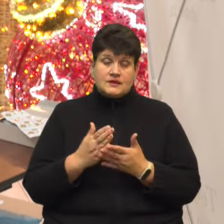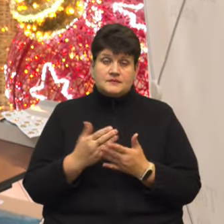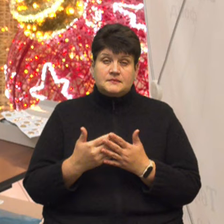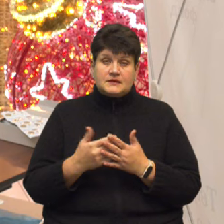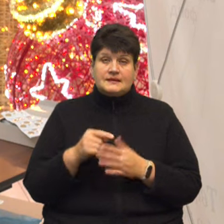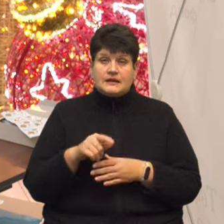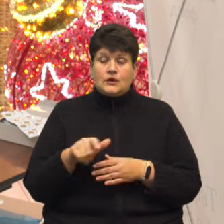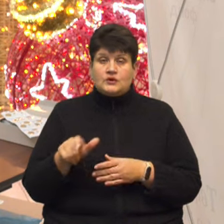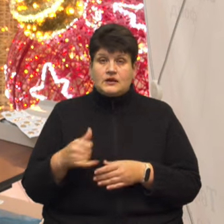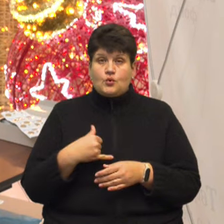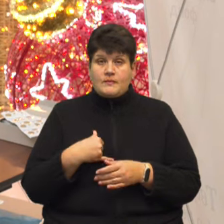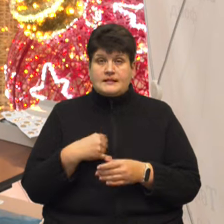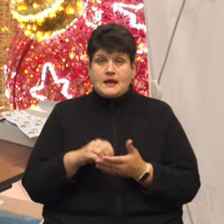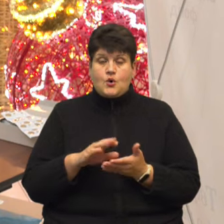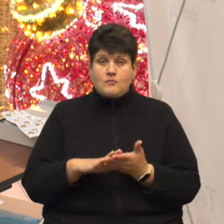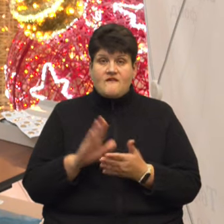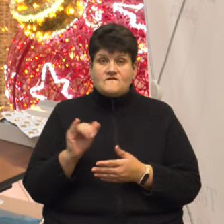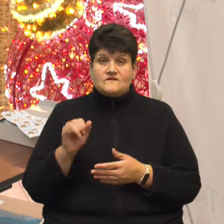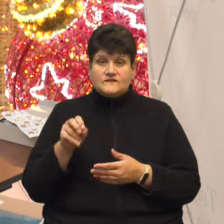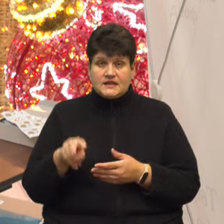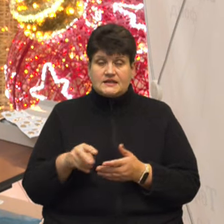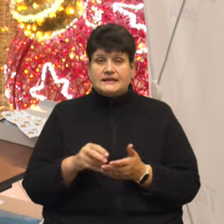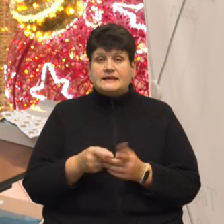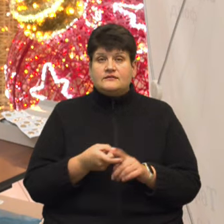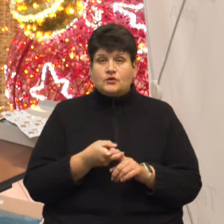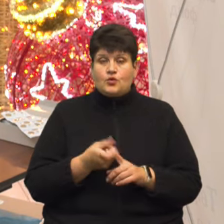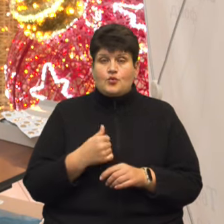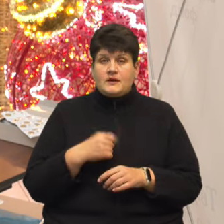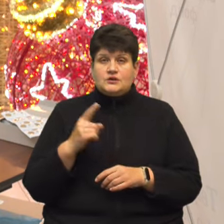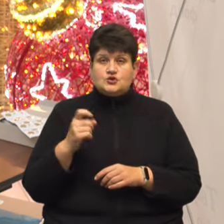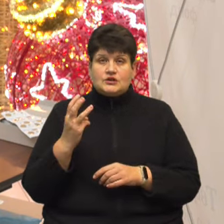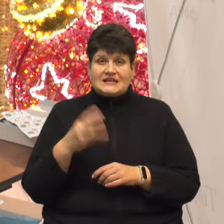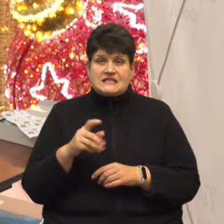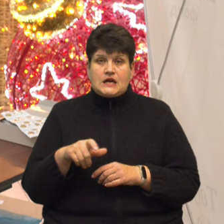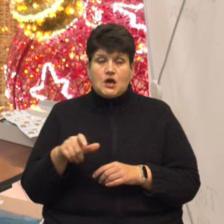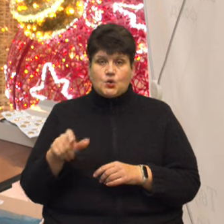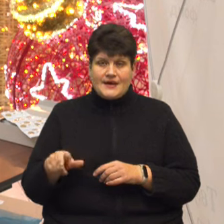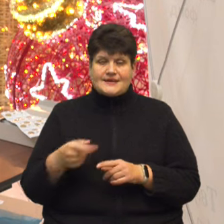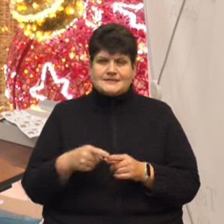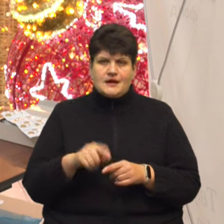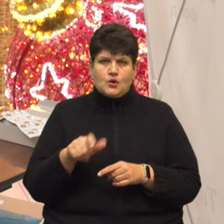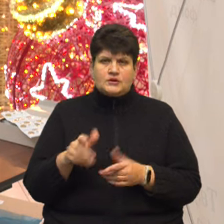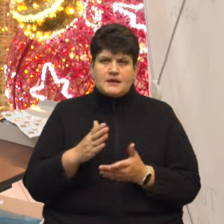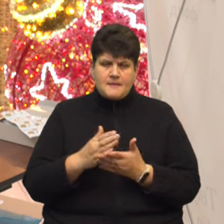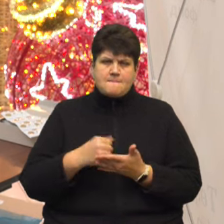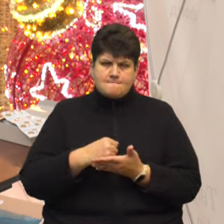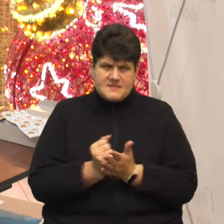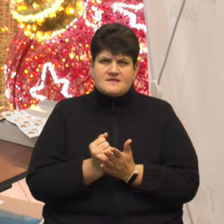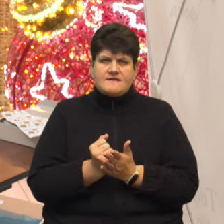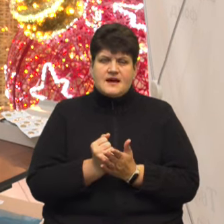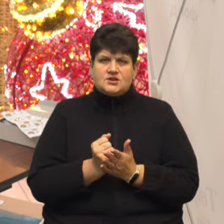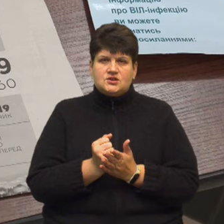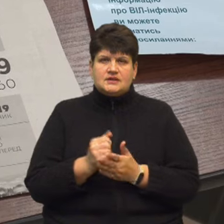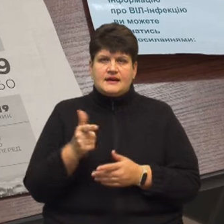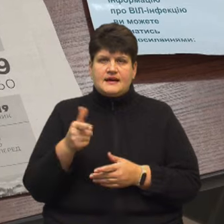тих людей, які в мене на обліку, тобто віл інфіковані, на сьогоднішній день в мене 130 людей. Це люди, які мають підверджений скриніг на